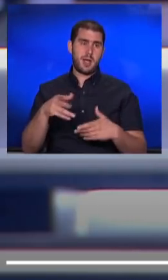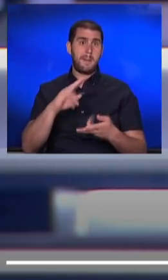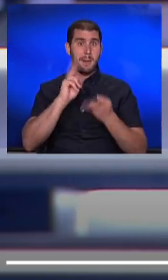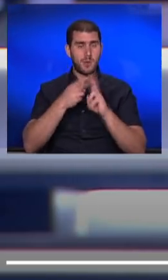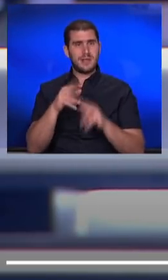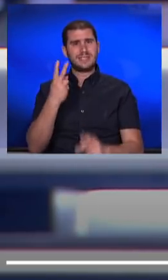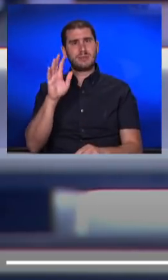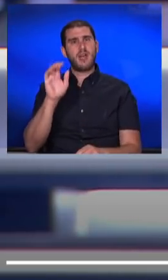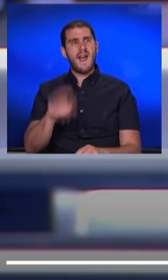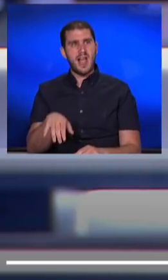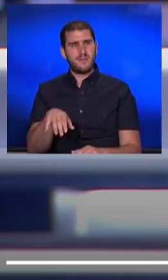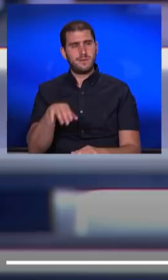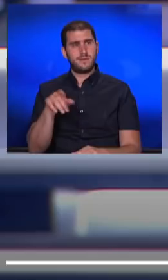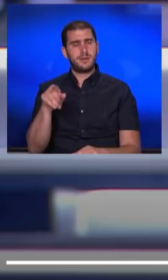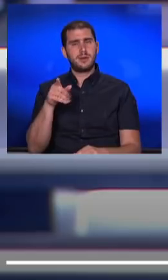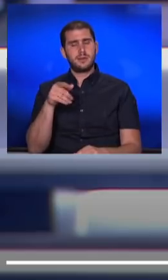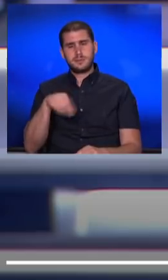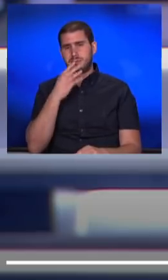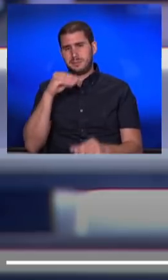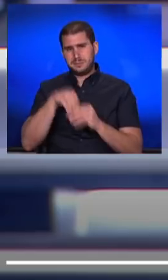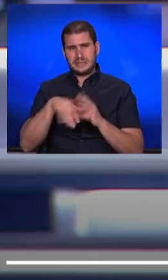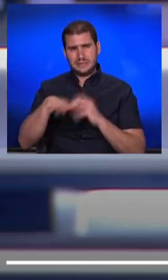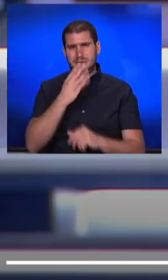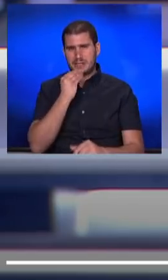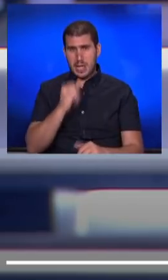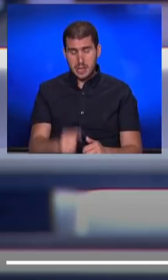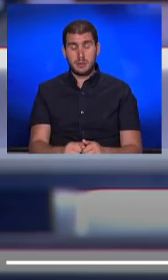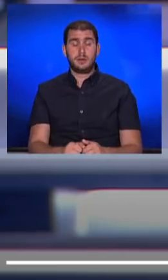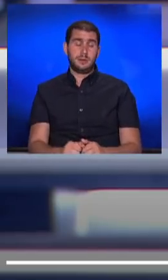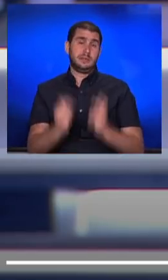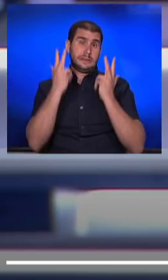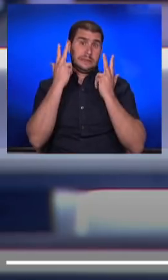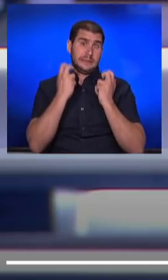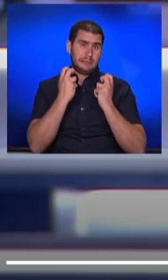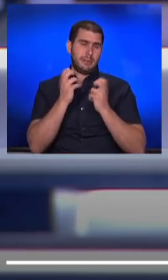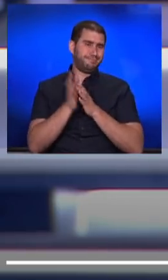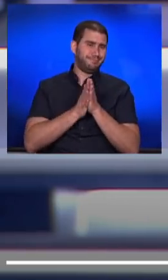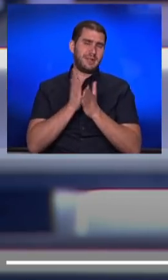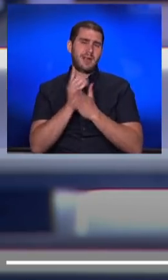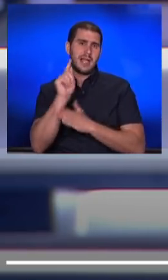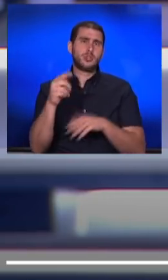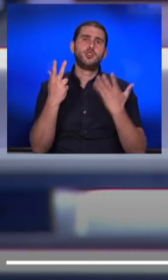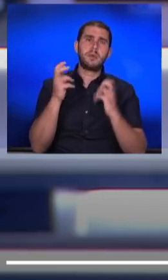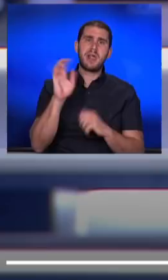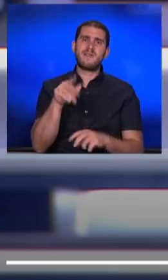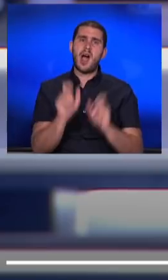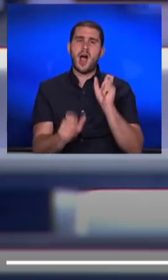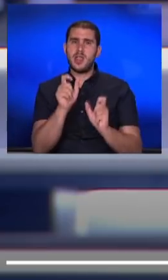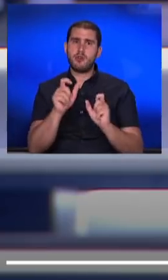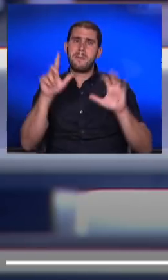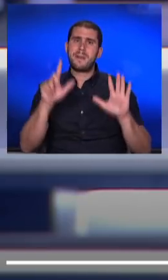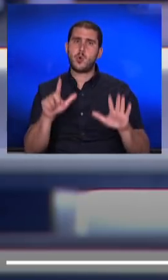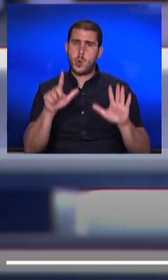אלף בנתיבים הפנים-מרציים. והציפייה הייתה להגיע לאזור ה-80 אלף איש ביולי.